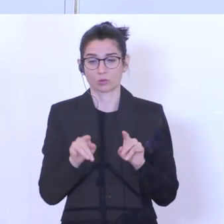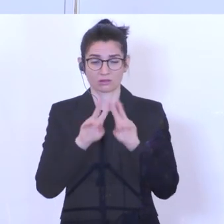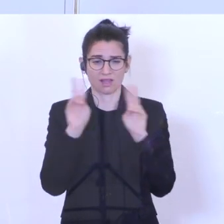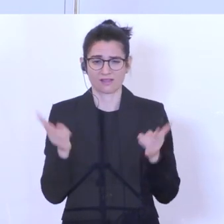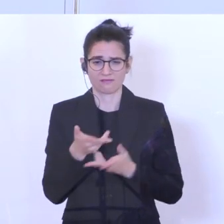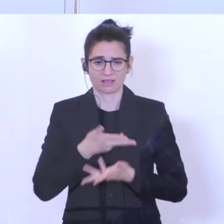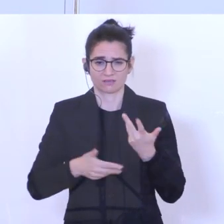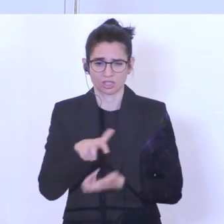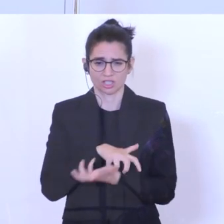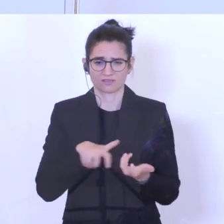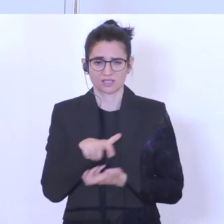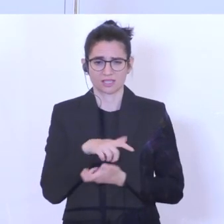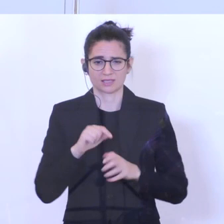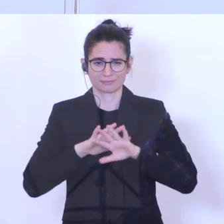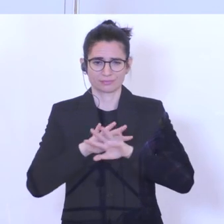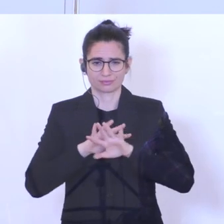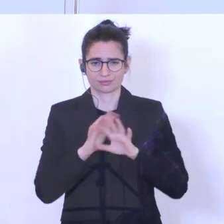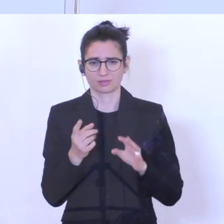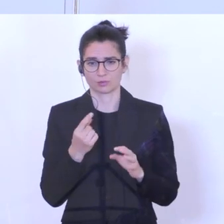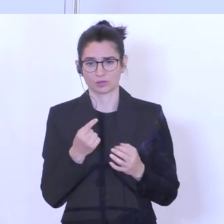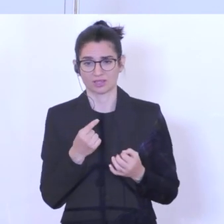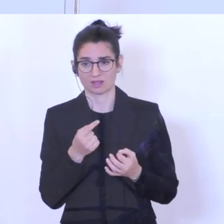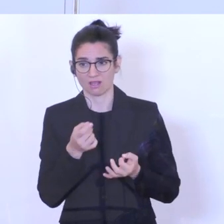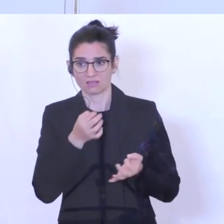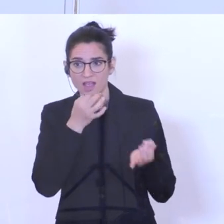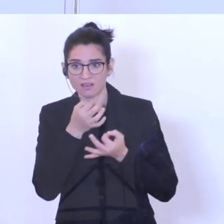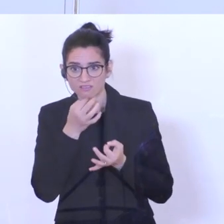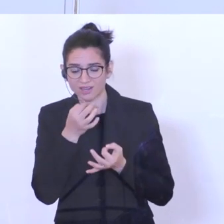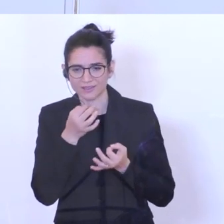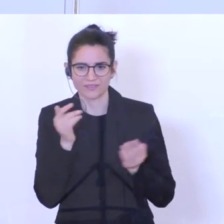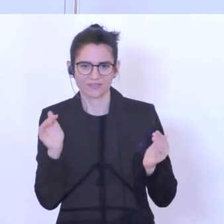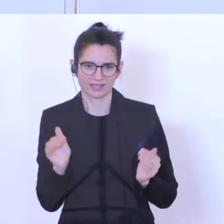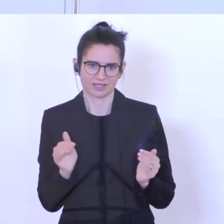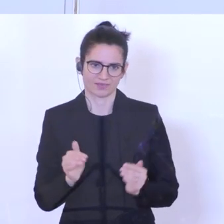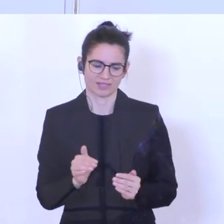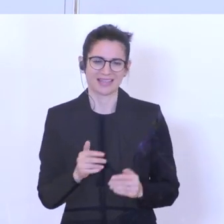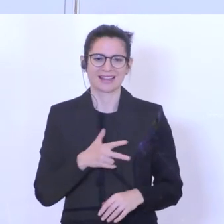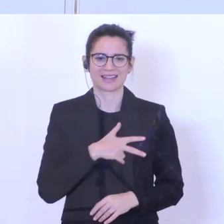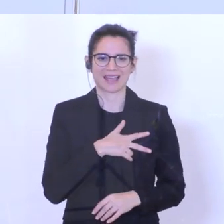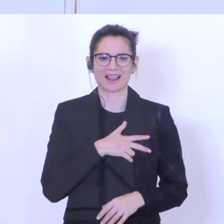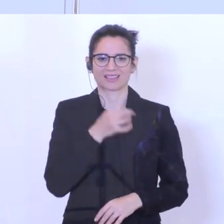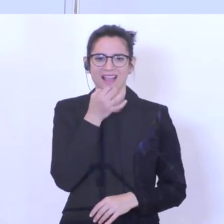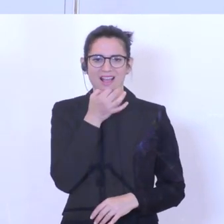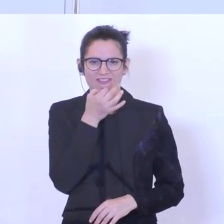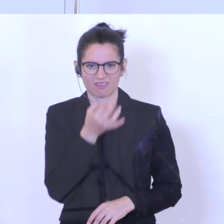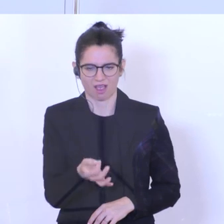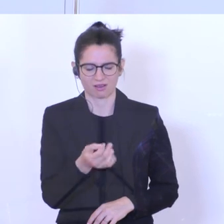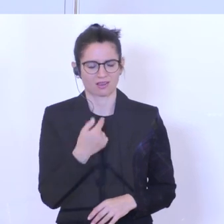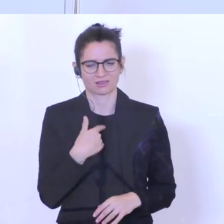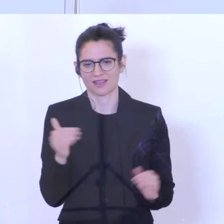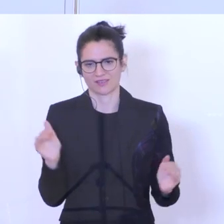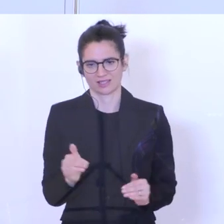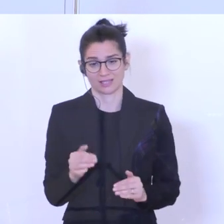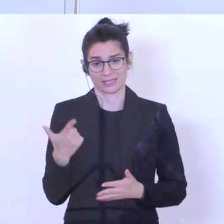Weltwirtschaftskrise, was bedeutet, dass Nachfrage zurückgeht. Und zwar reale Nachfrage ein bisschen anders, als wir die Krise